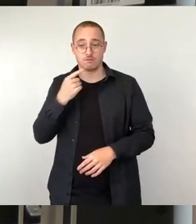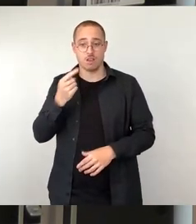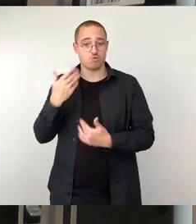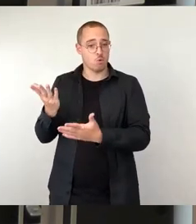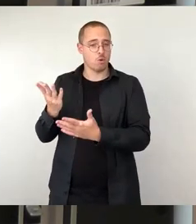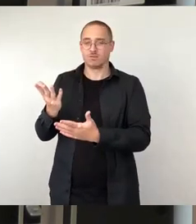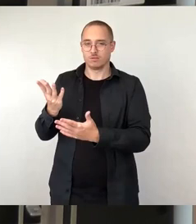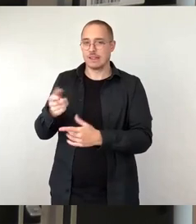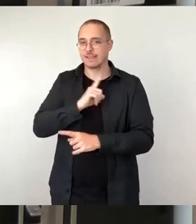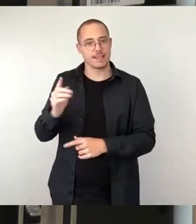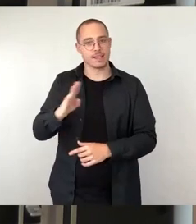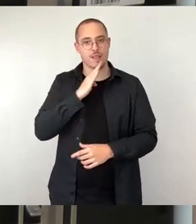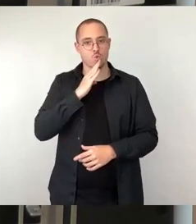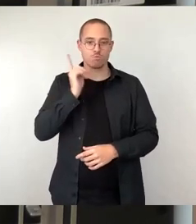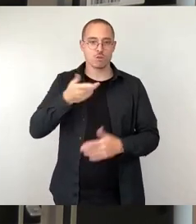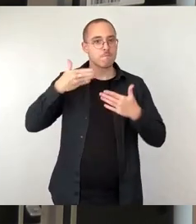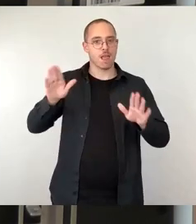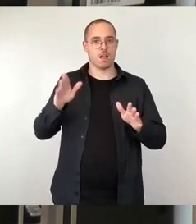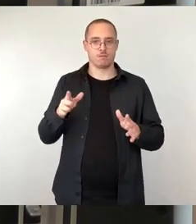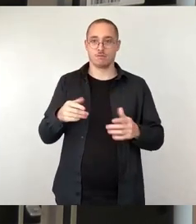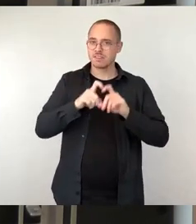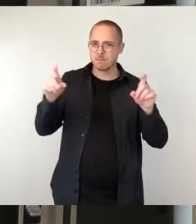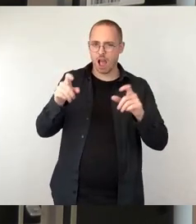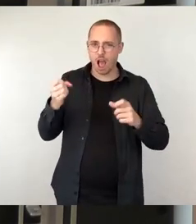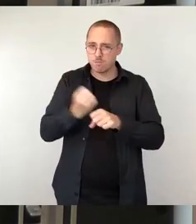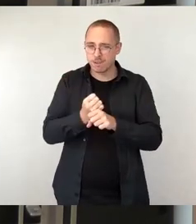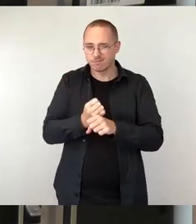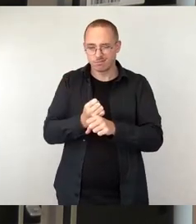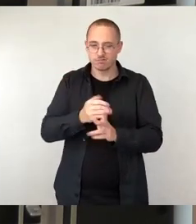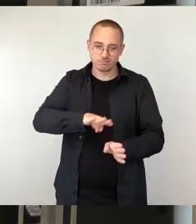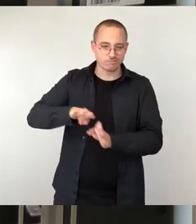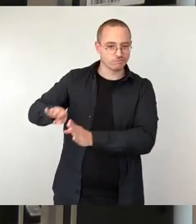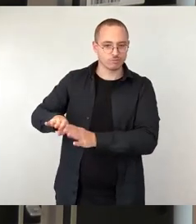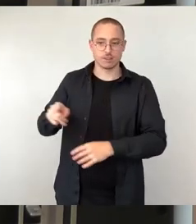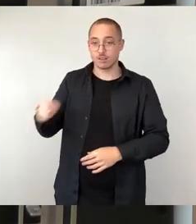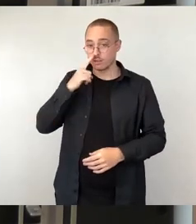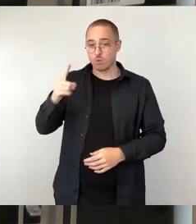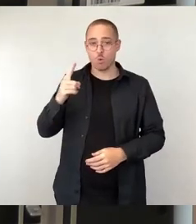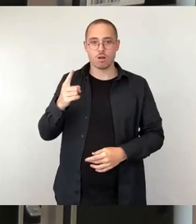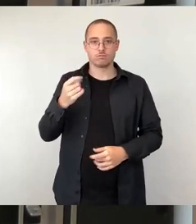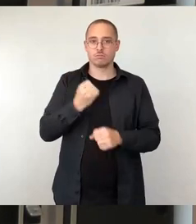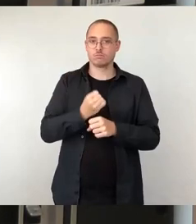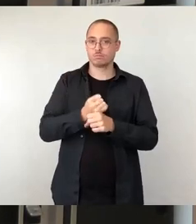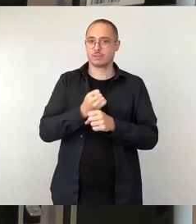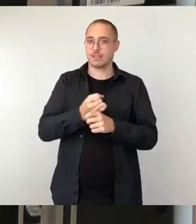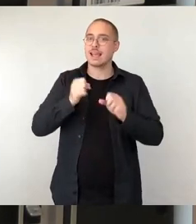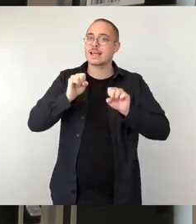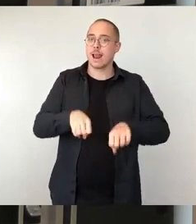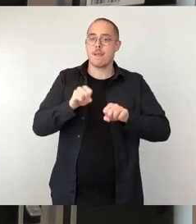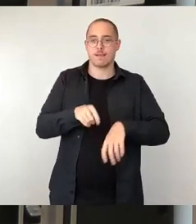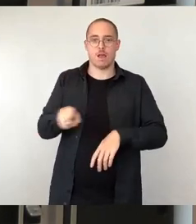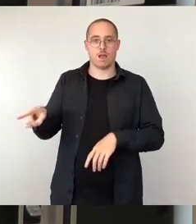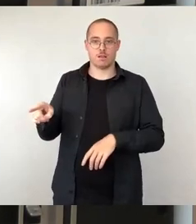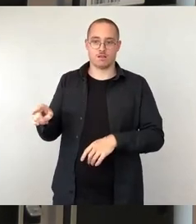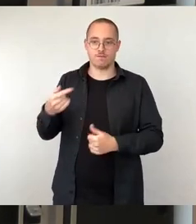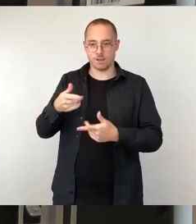Nicht, weil es um das Thema Arbeit geht, sondern weil es ihnen ausschließlich um das Thema Arbeitsgelegenheiten geht. Und das sage ich ganz klar,